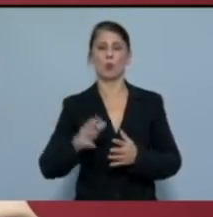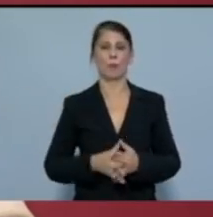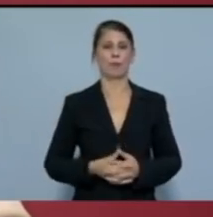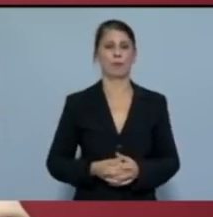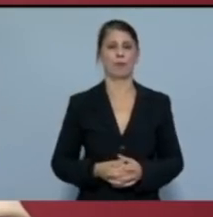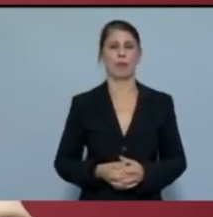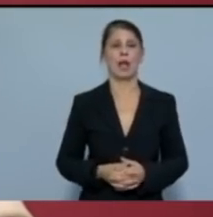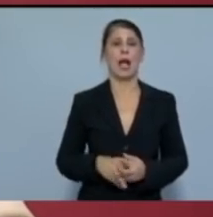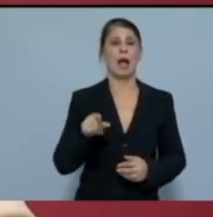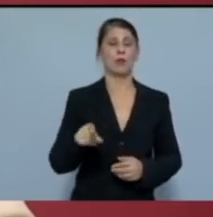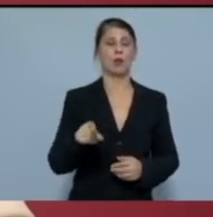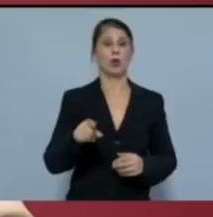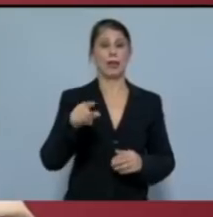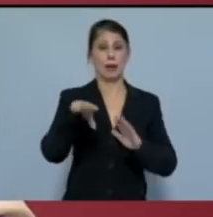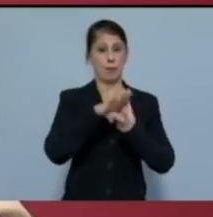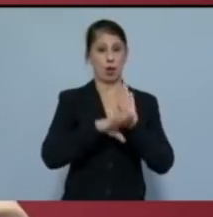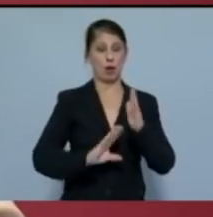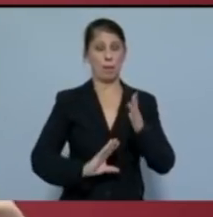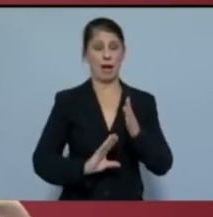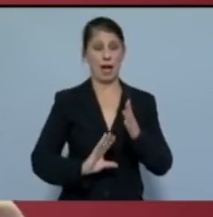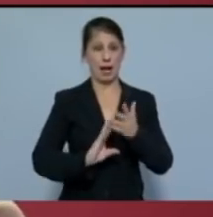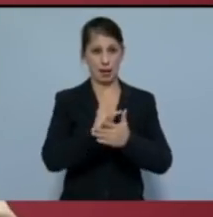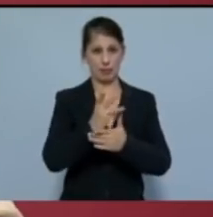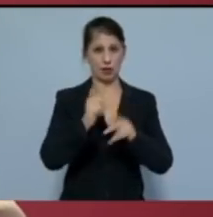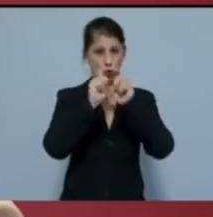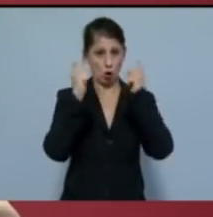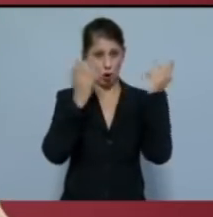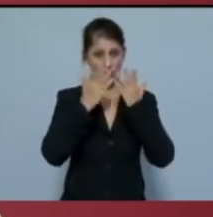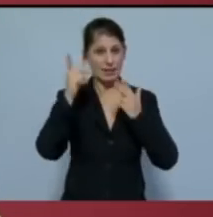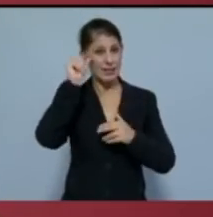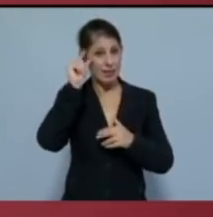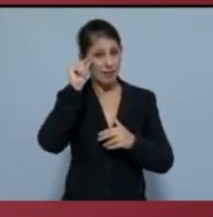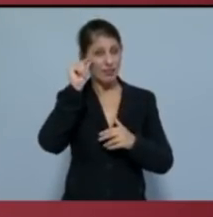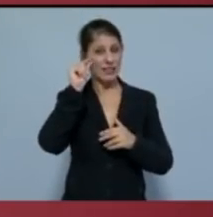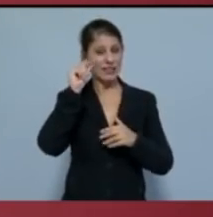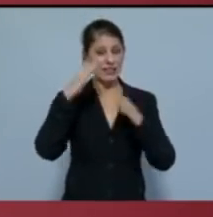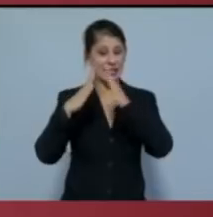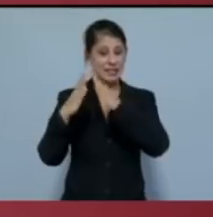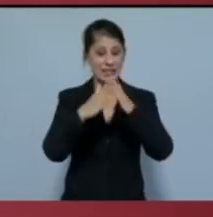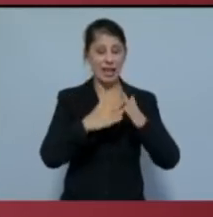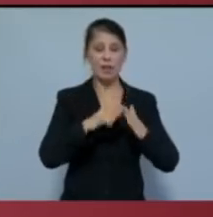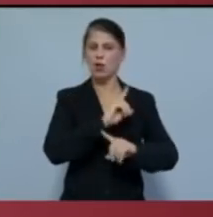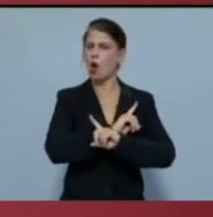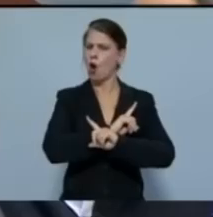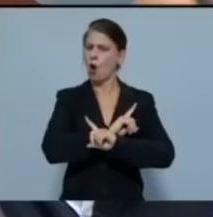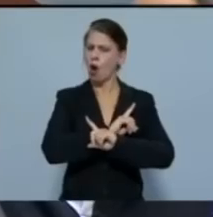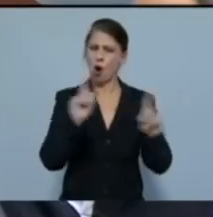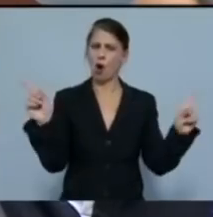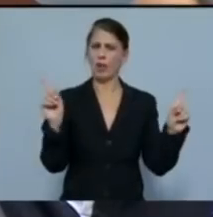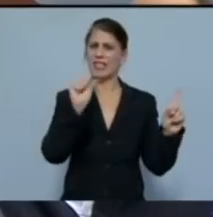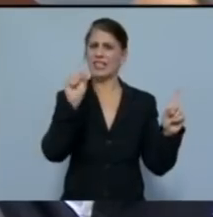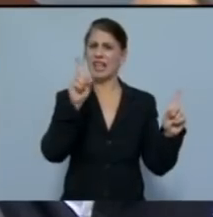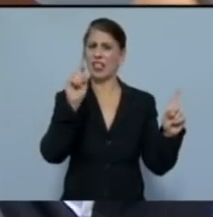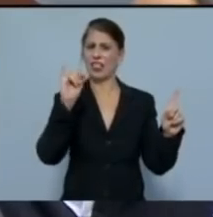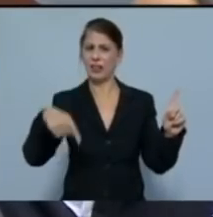ανάπτυξης, σχολικής και φοιτητικής στέγης, χωρίς διτ, που να καλύπτει τις μεγάλες ανάγκες